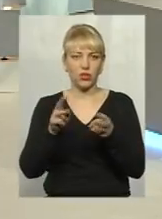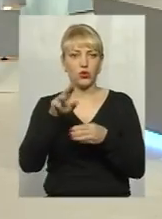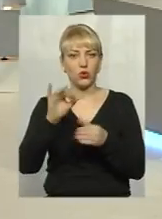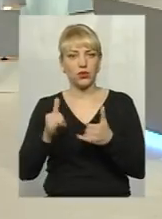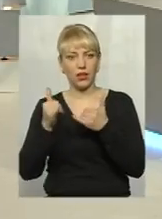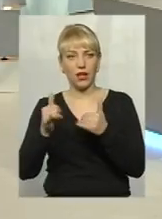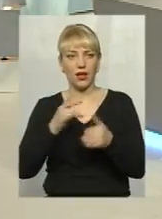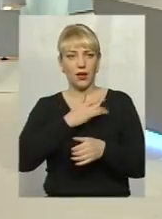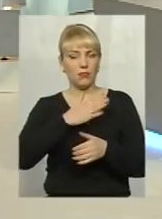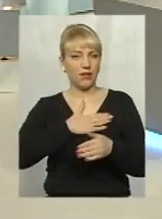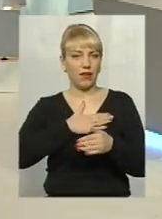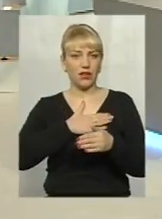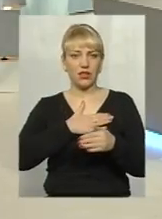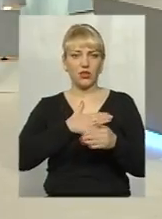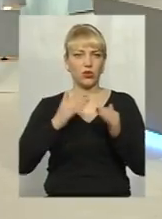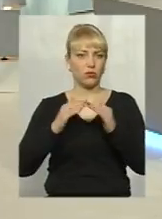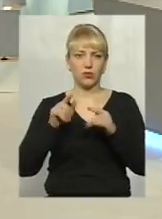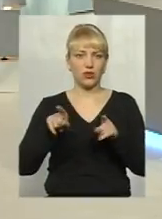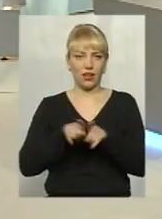приватного сектору таких вимог не має?